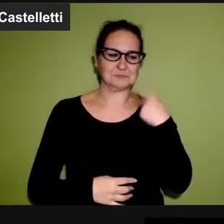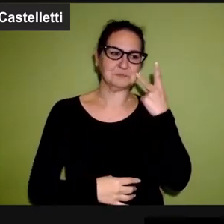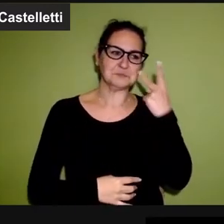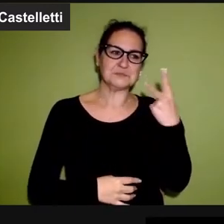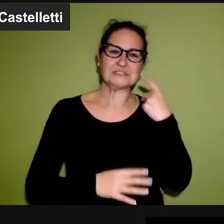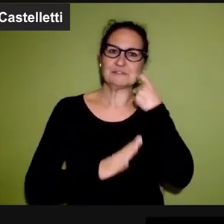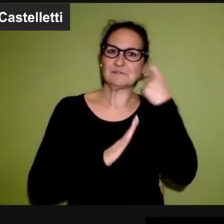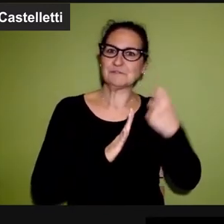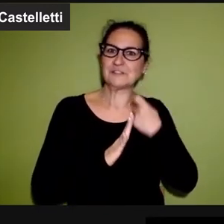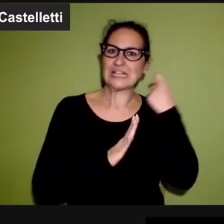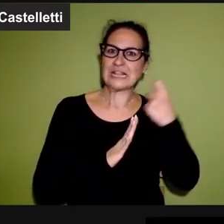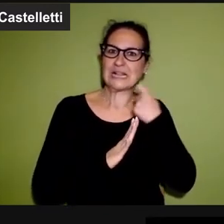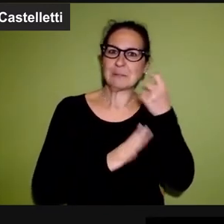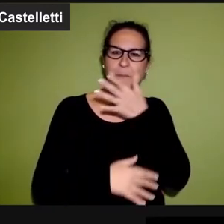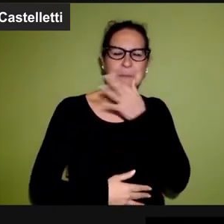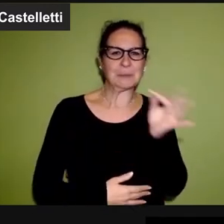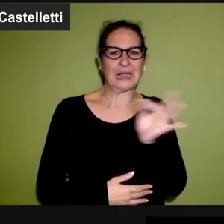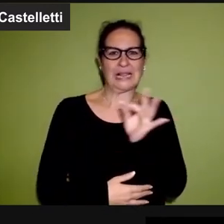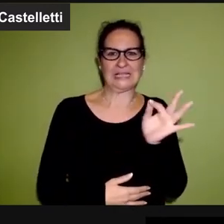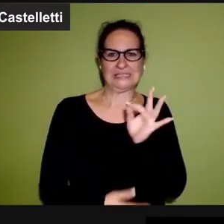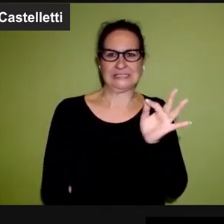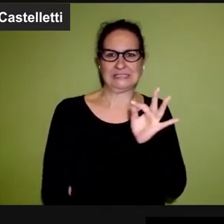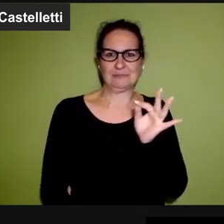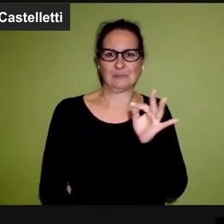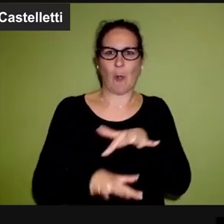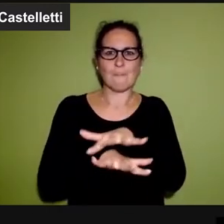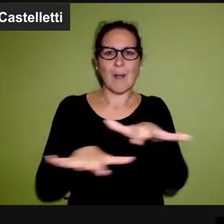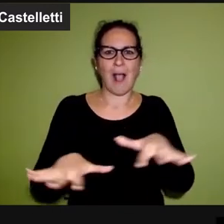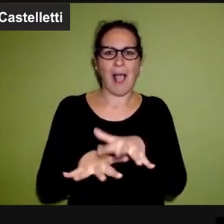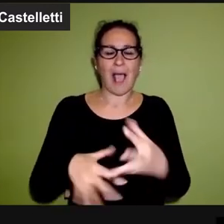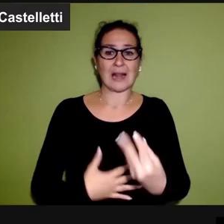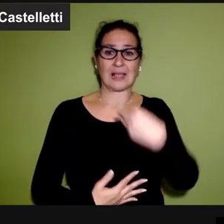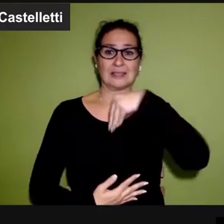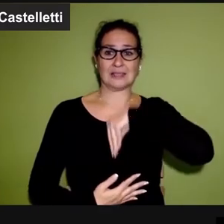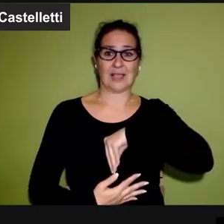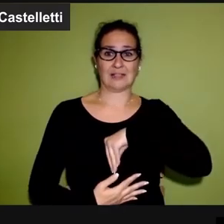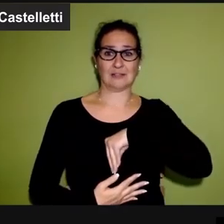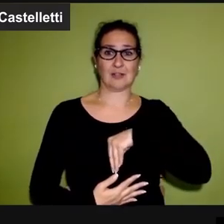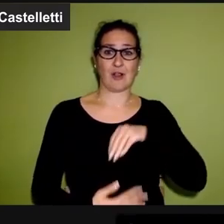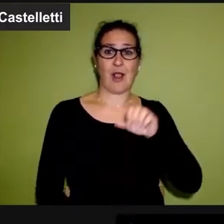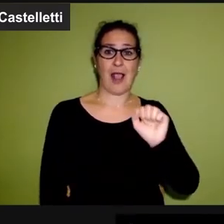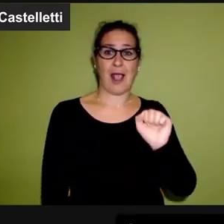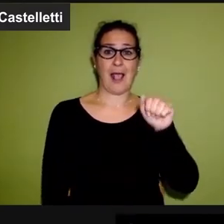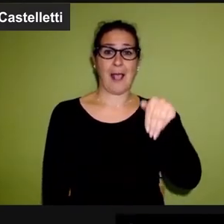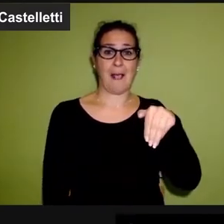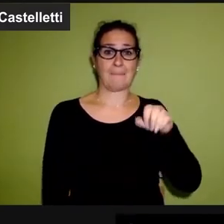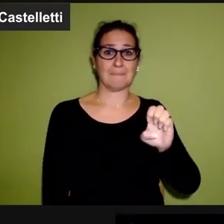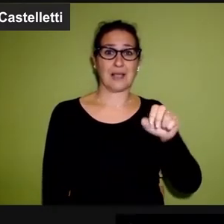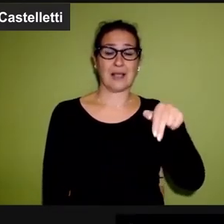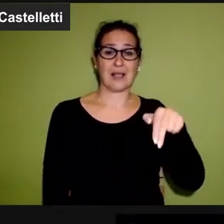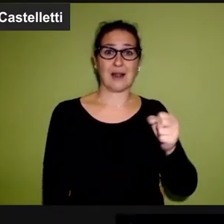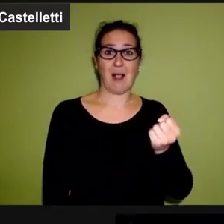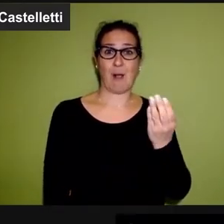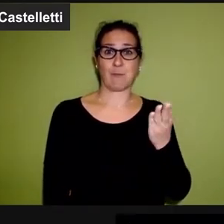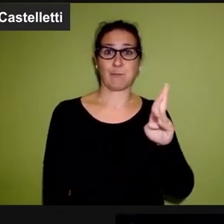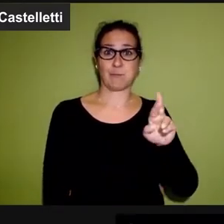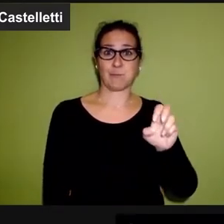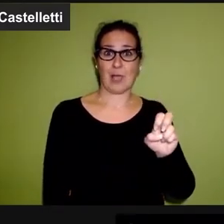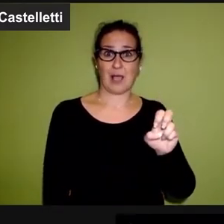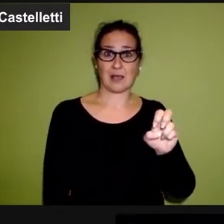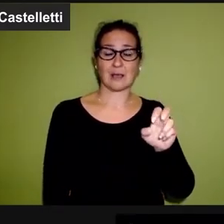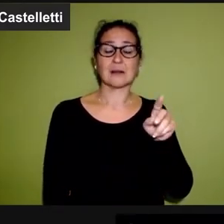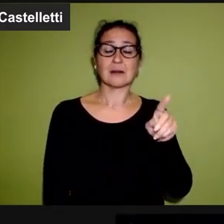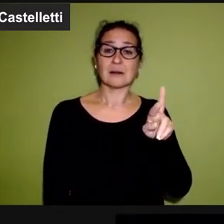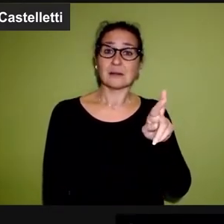ho visto un film bellissimo, Il mare dentro, di Aleandro Aminavar. È tratto dalla